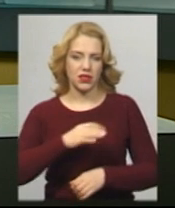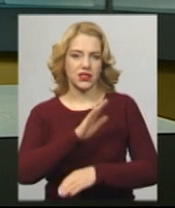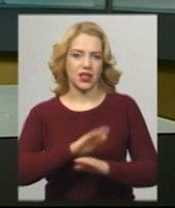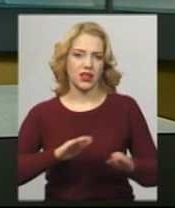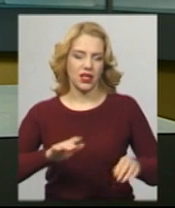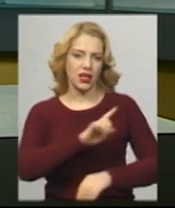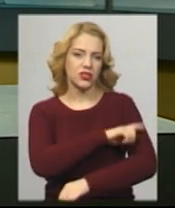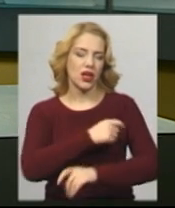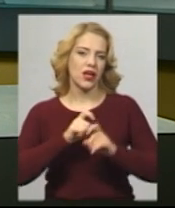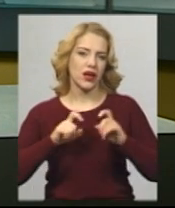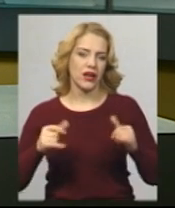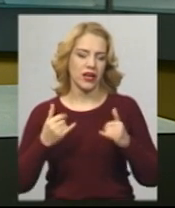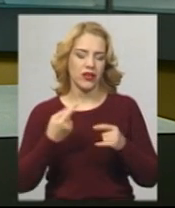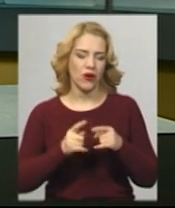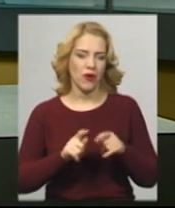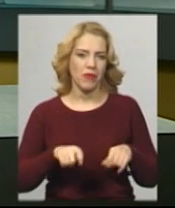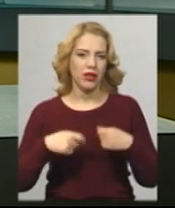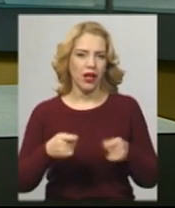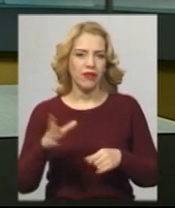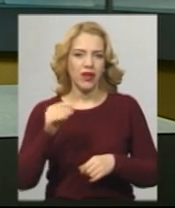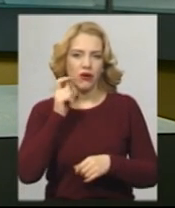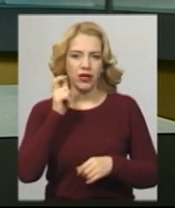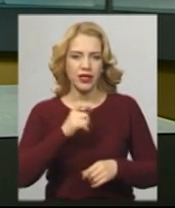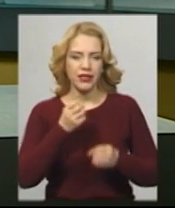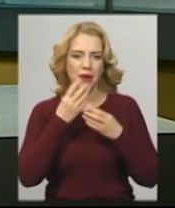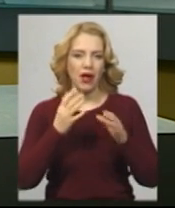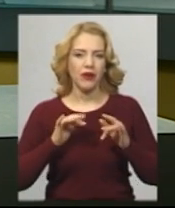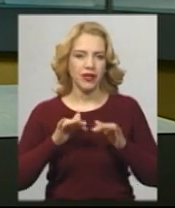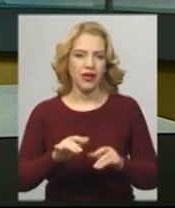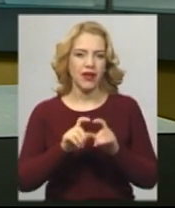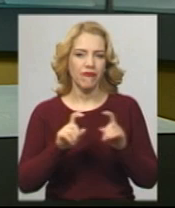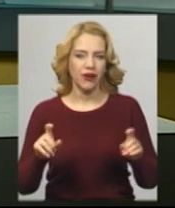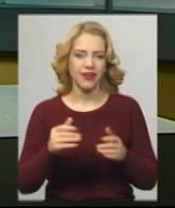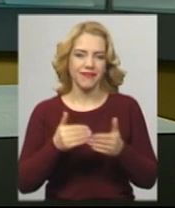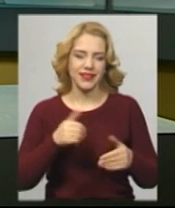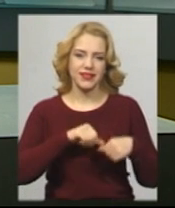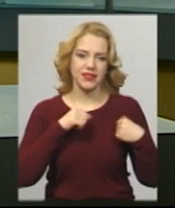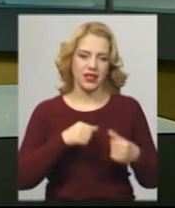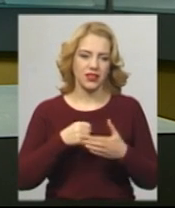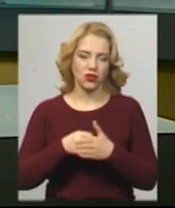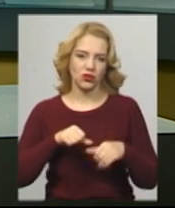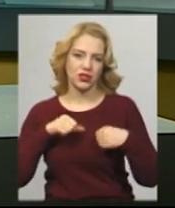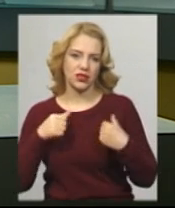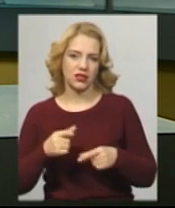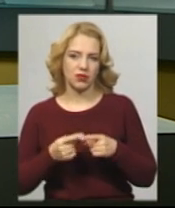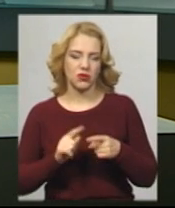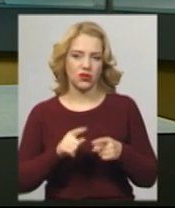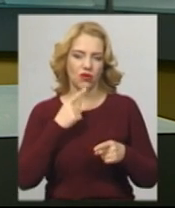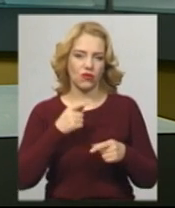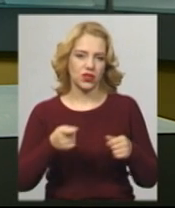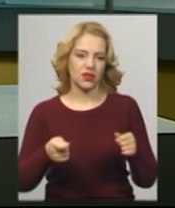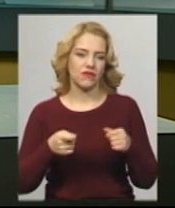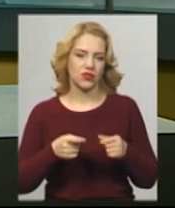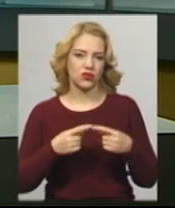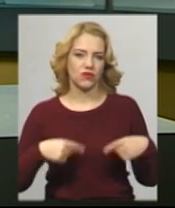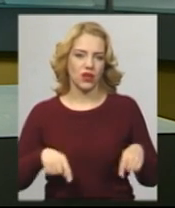Його закладу передав Всеукраїнський благодійний фонд «Серце до серця». Про це каже завідуючий відділенням ендокардіоаревматології